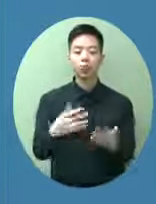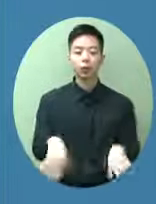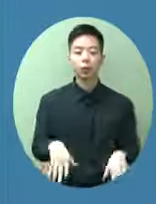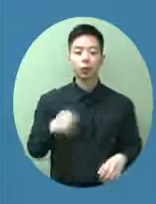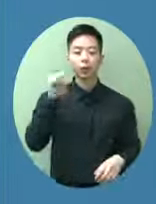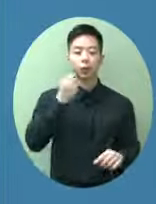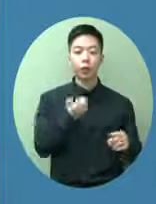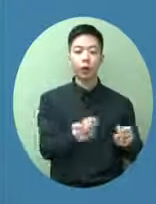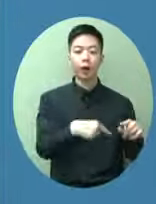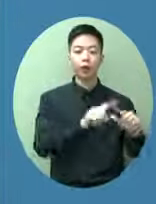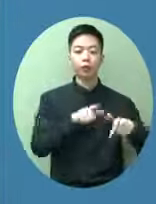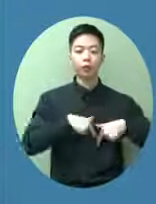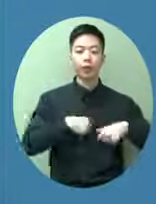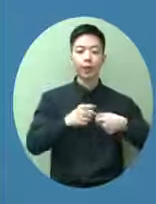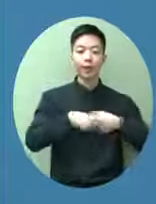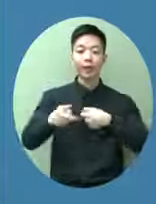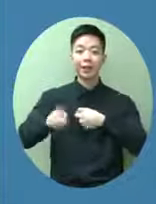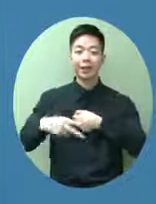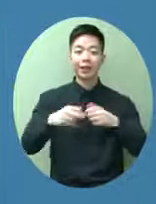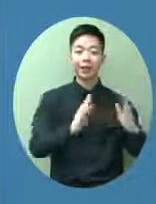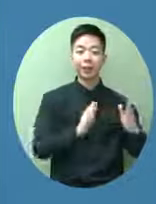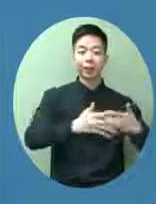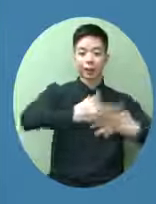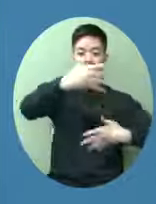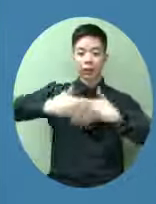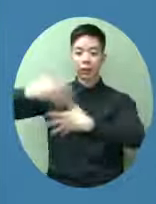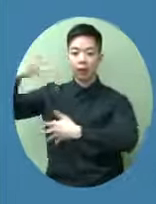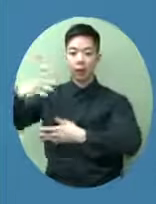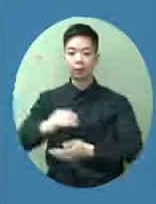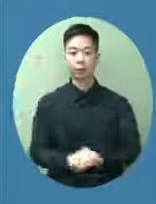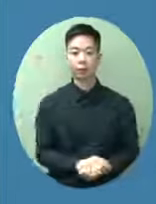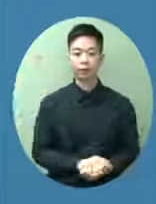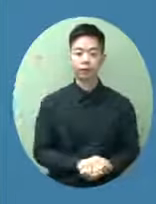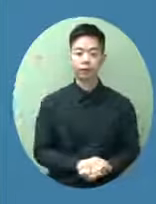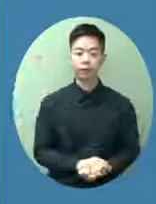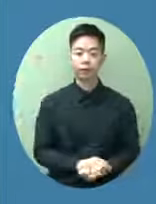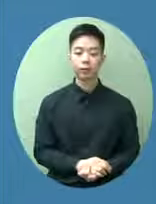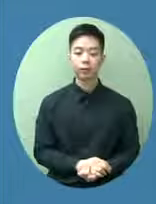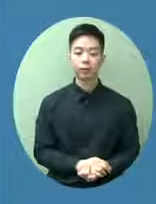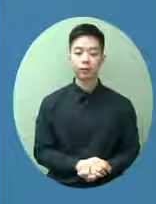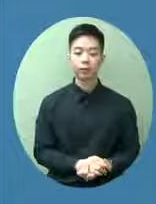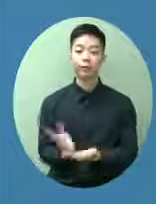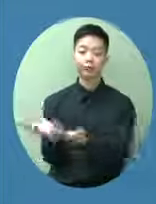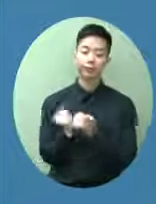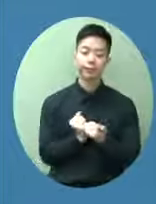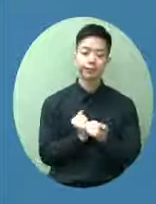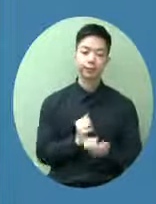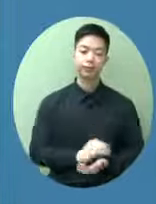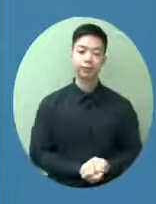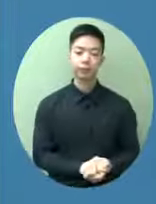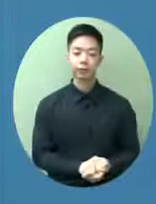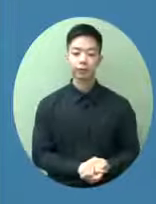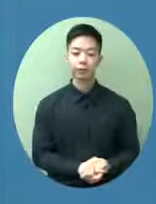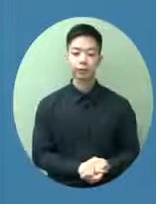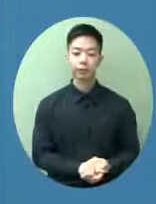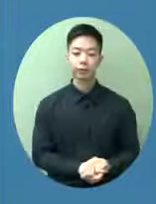的第一期第二期來分開來做這一類的防疫功能這